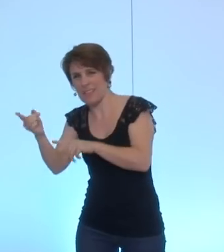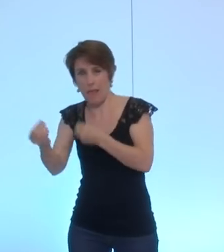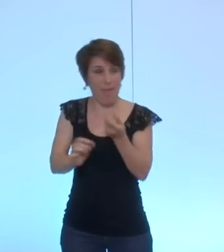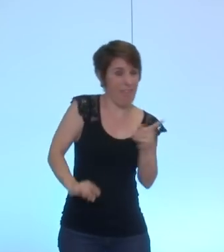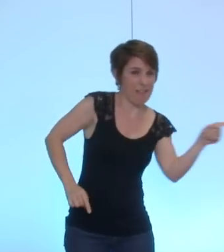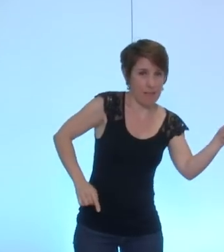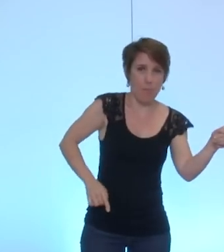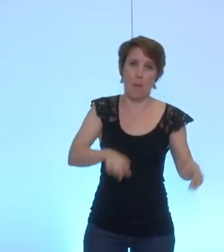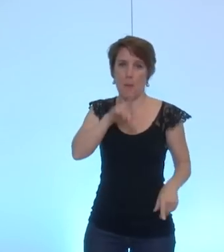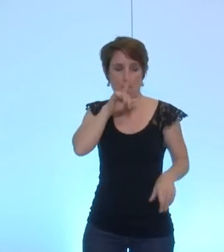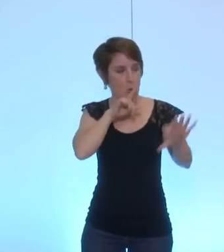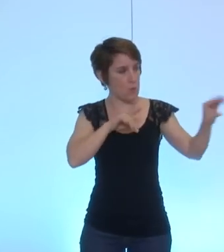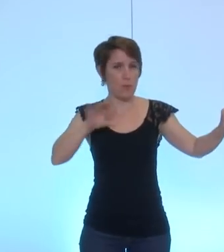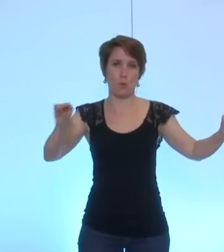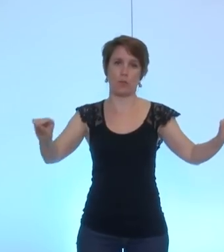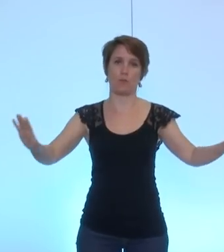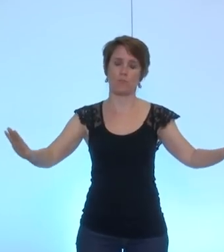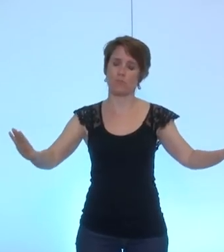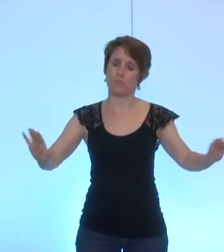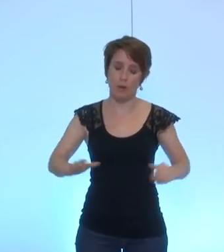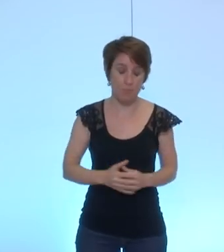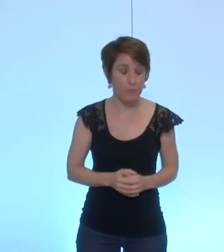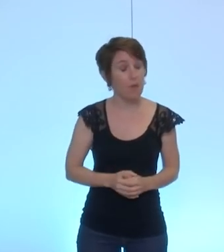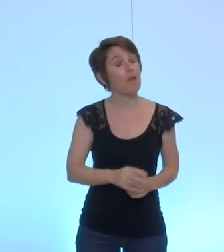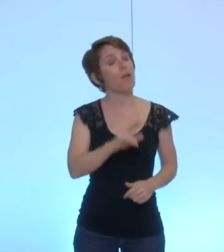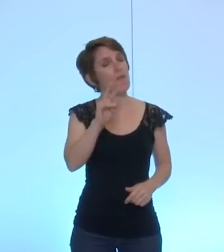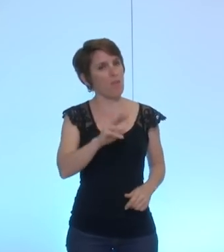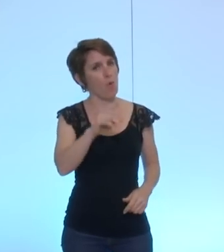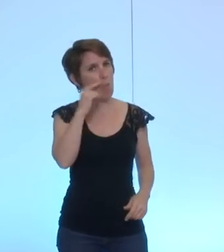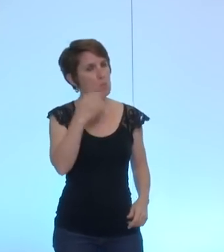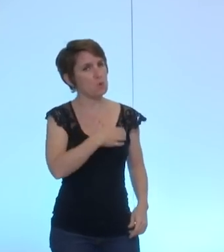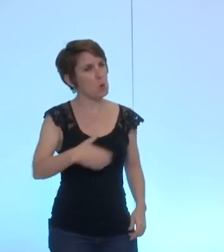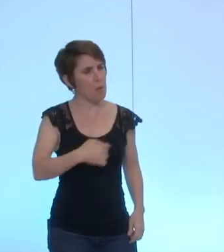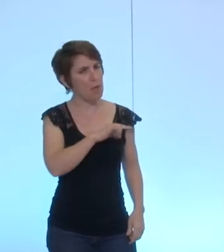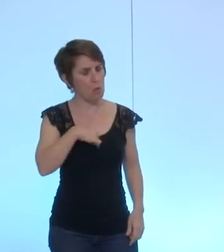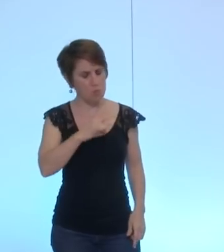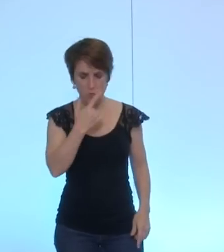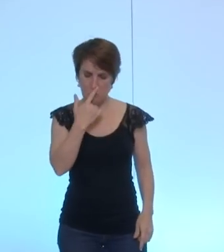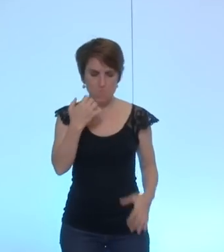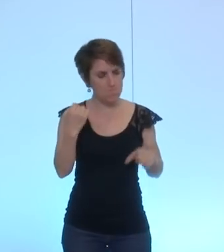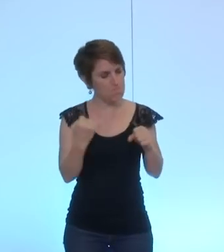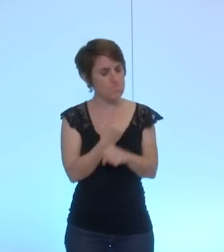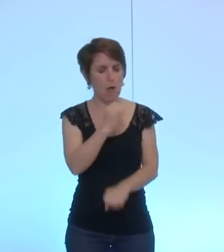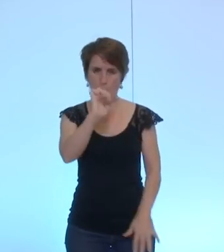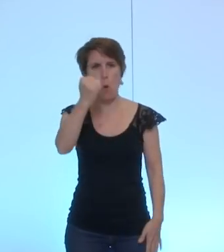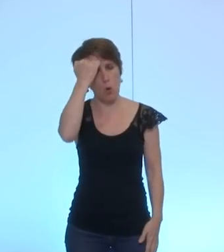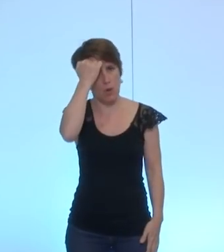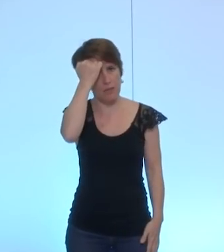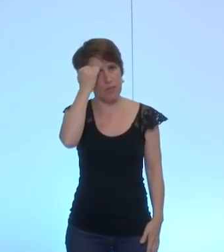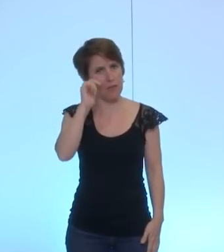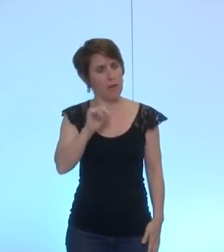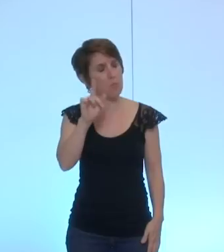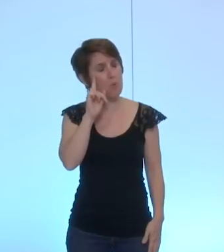de s'y exprimer nous regrettons sincèrement monsieur le maire que pour cette délibération aucune